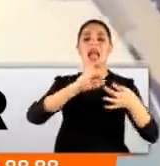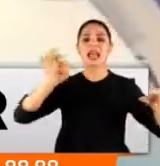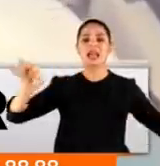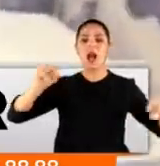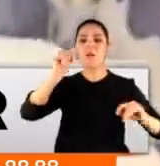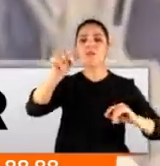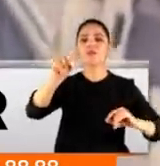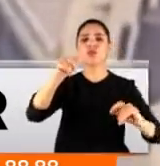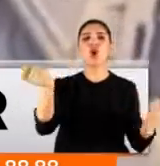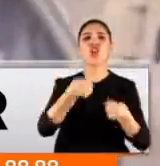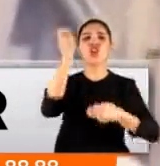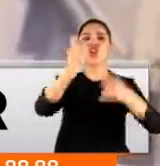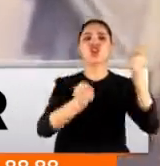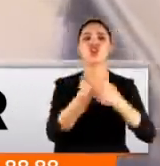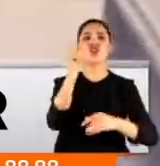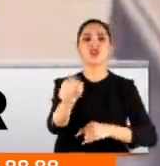taşeron işçiler çıktı.